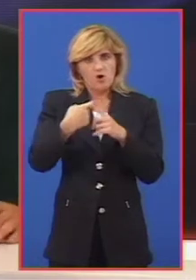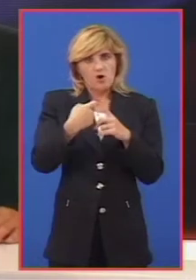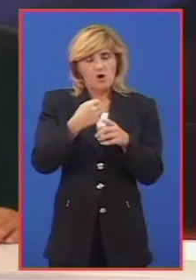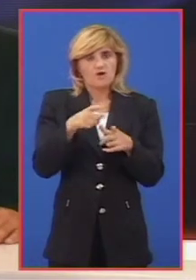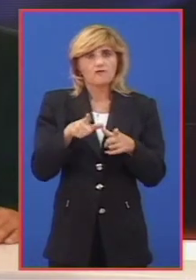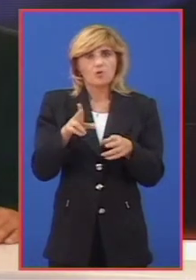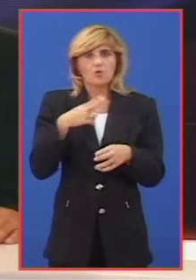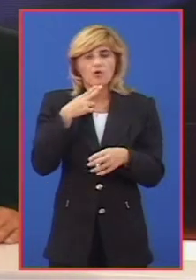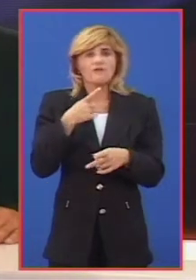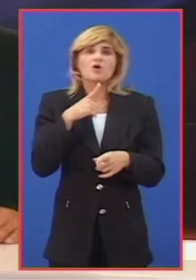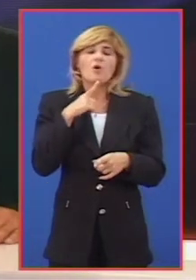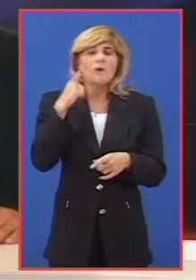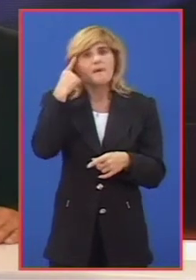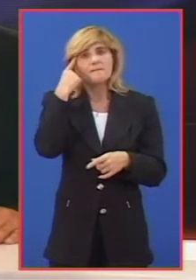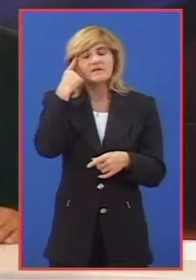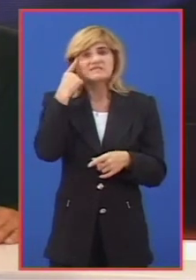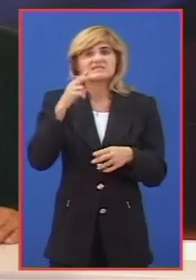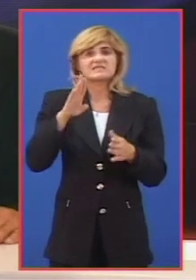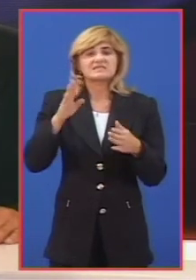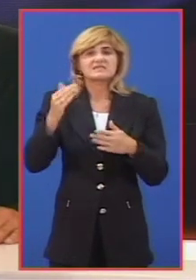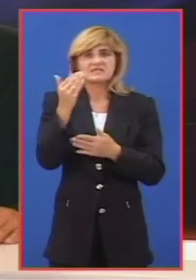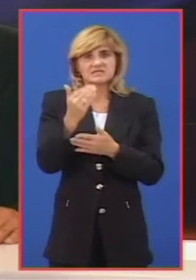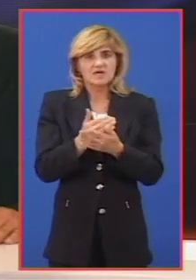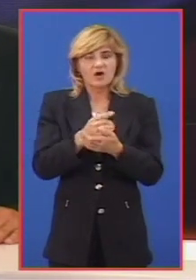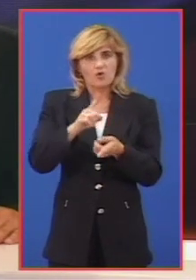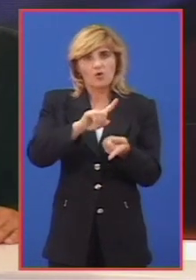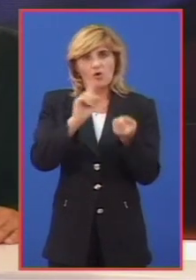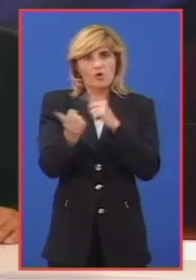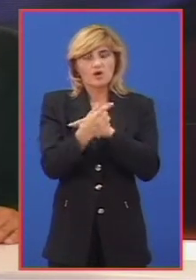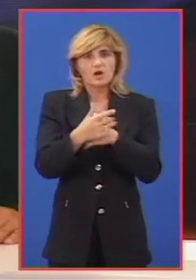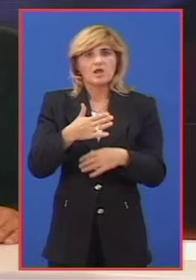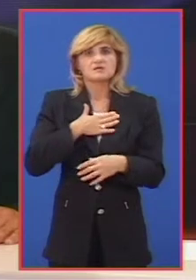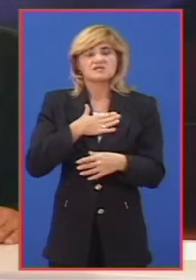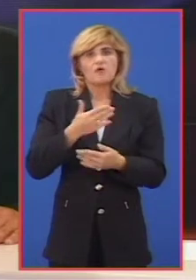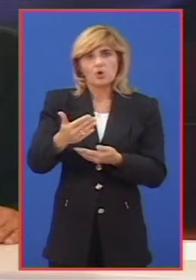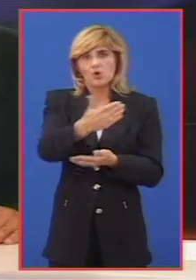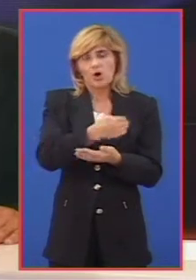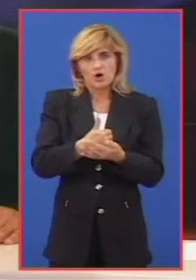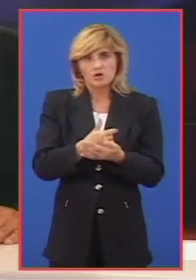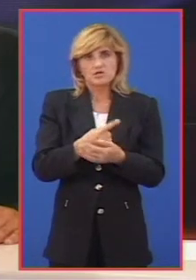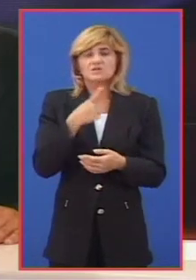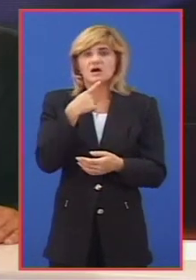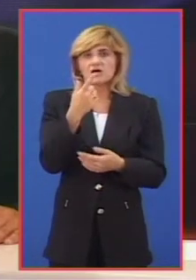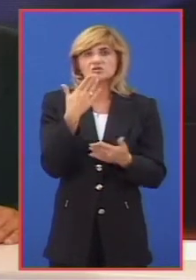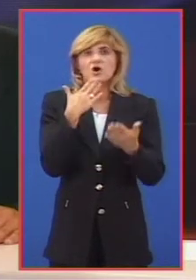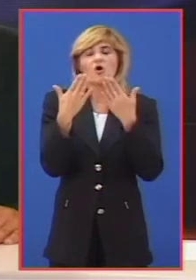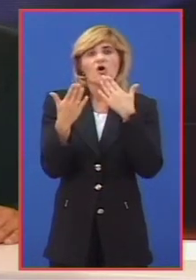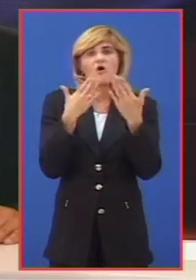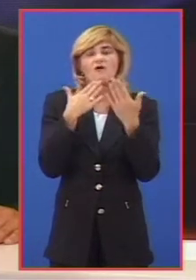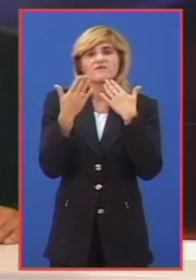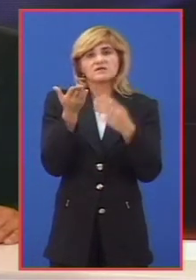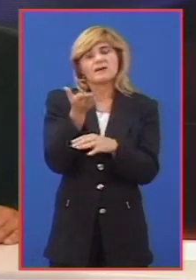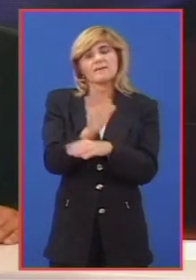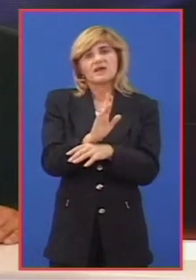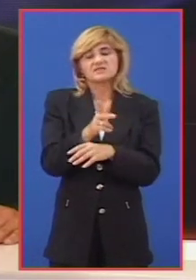poslodavcima koji misle da zakon mogu da okrenu u svoju korist, rekli su danas na konferenciji predstavnici